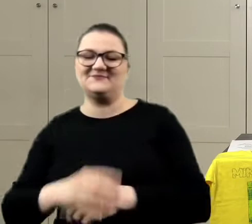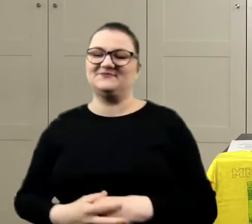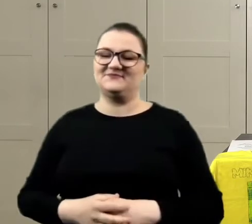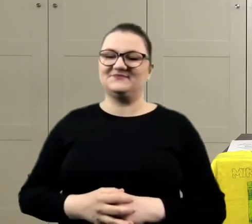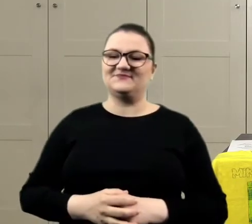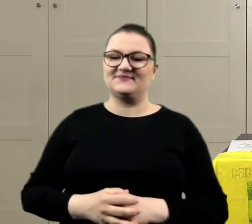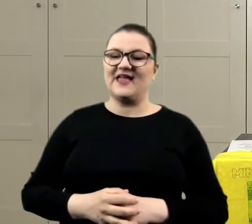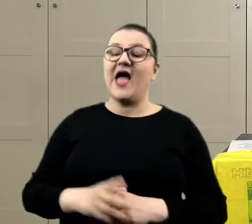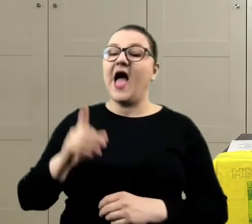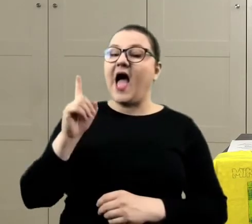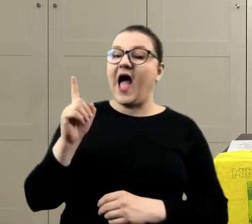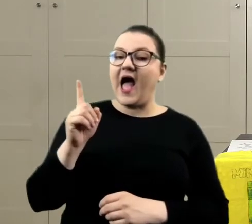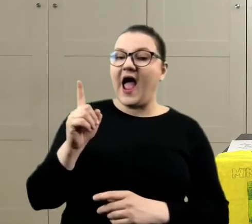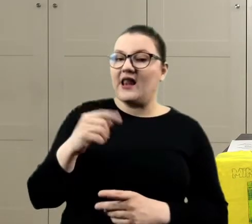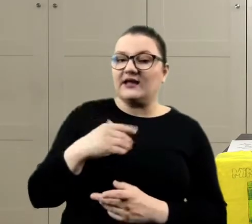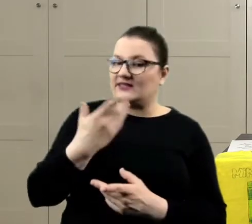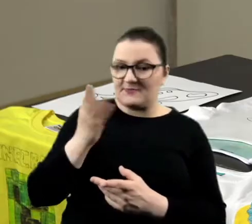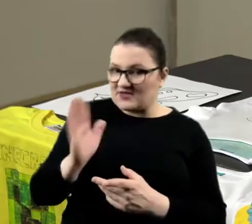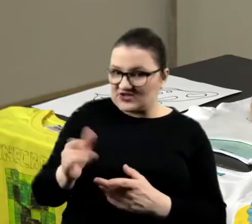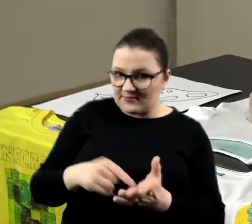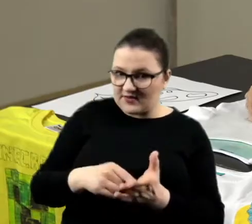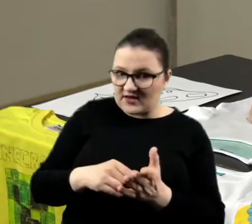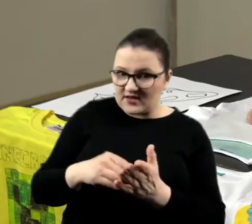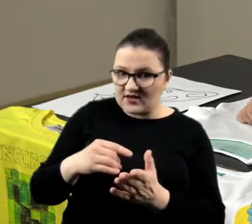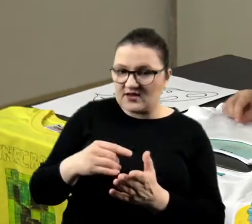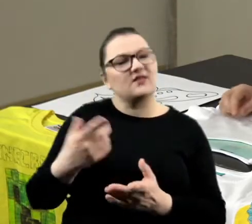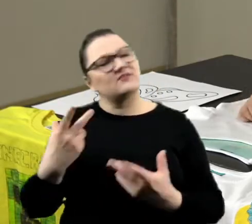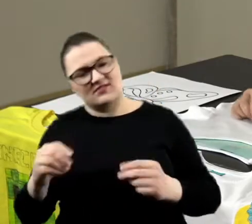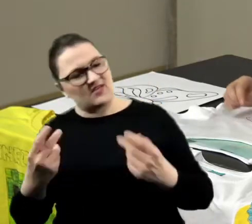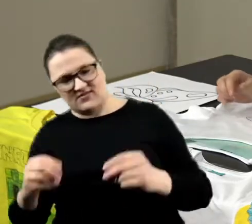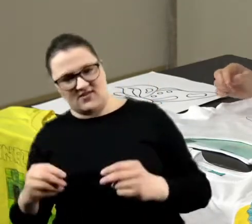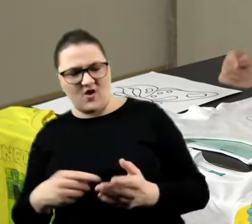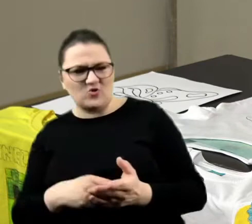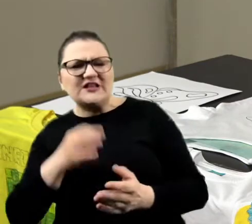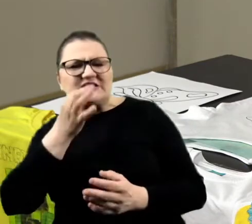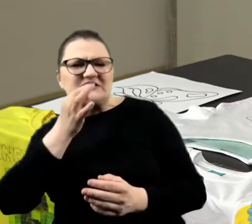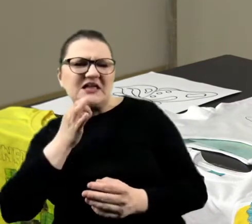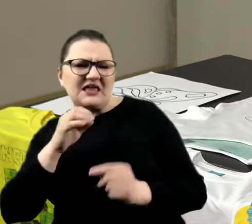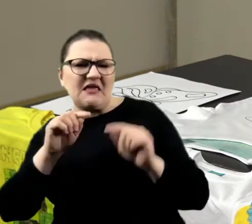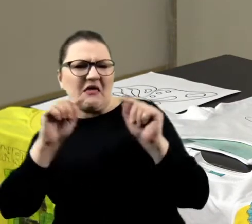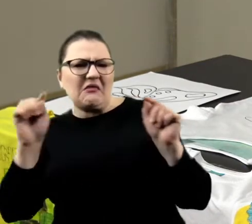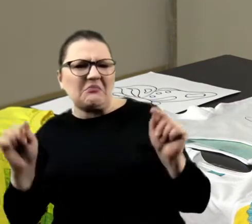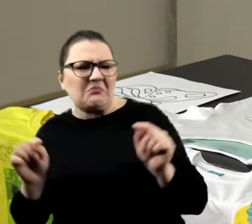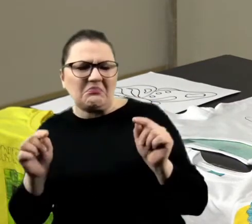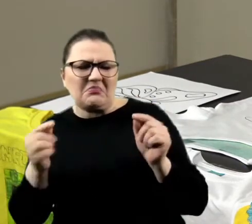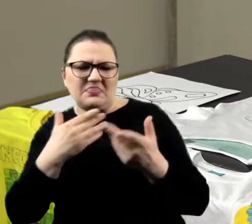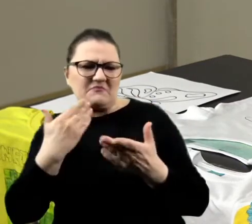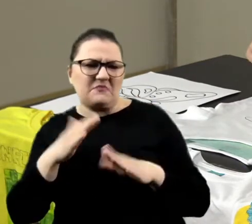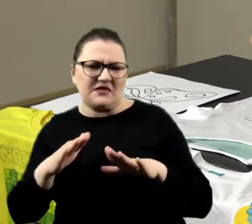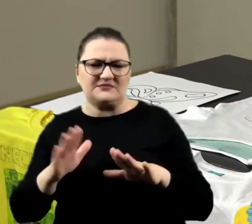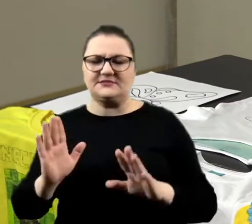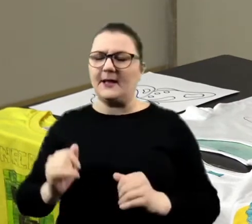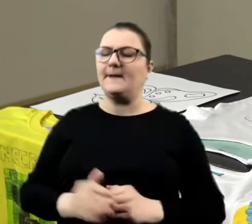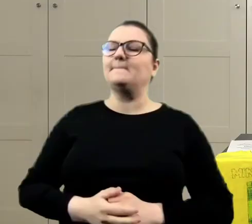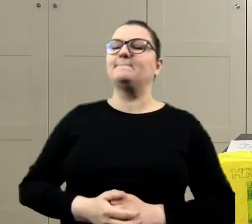tych nie będziemy. No nie, nie, bo one takie są cienkie, więc tutaj nie ma już... Spacjalnie. No i teraz tak.